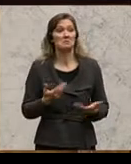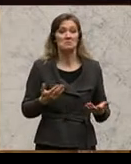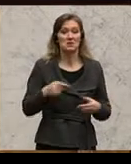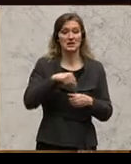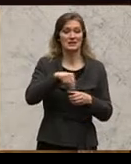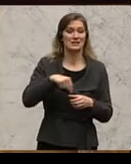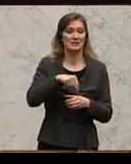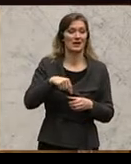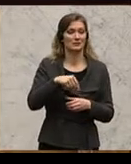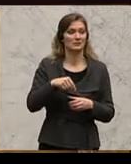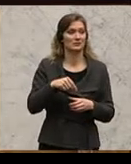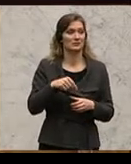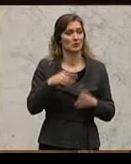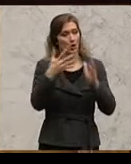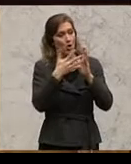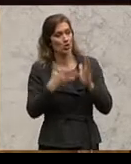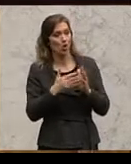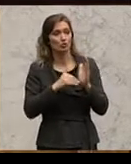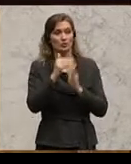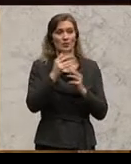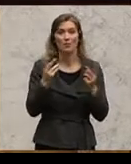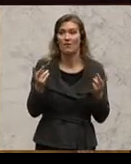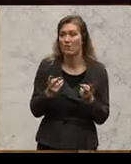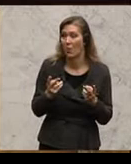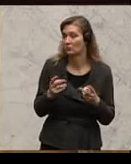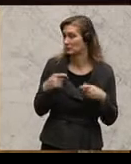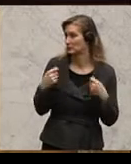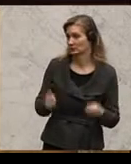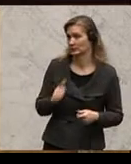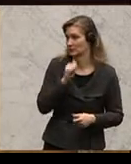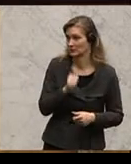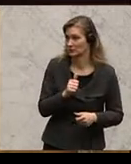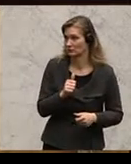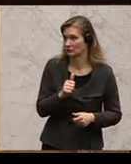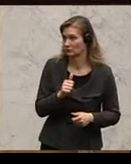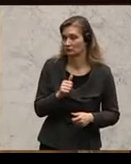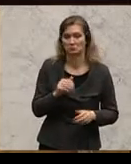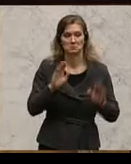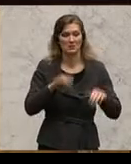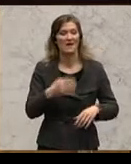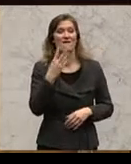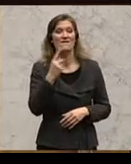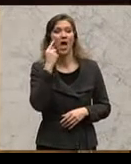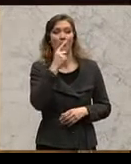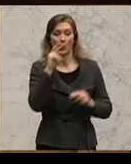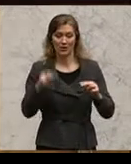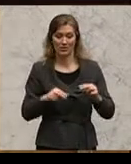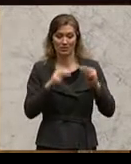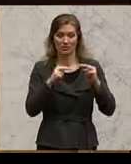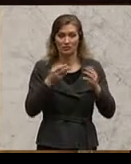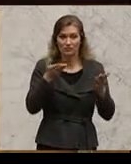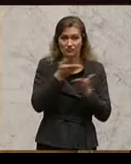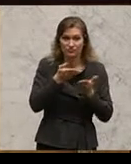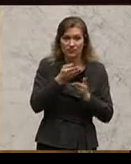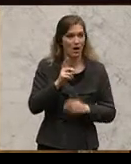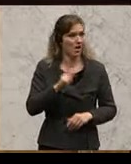ausreichendes Kontrollsystem gegeben, auch die Nichtbeachtung des Vier-Augen-Prinzips, dass es auch keine